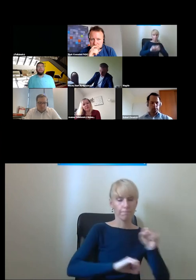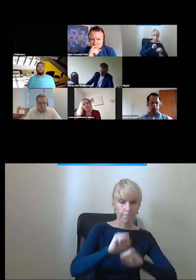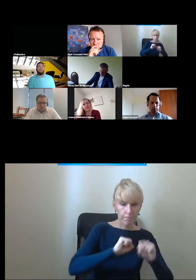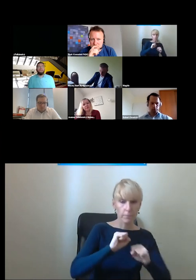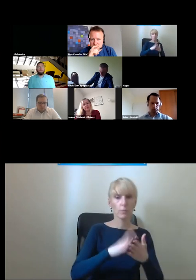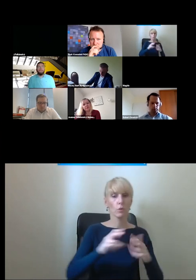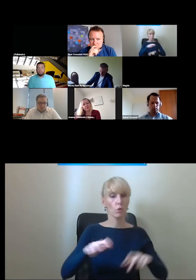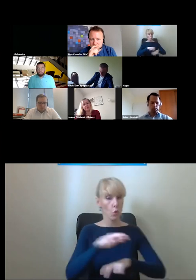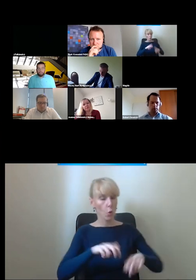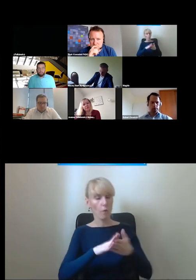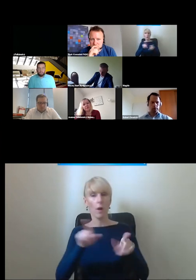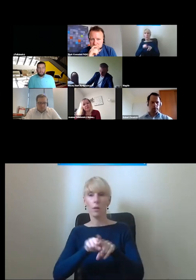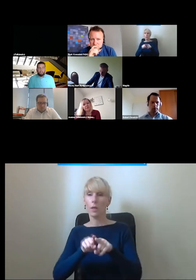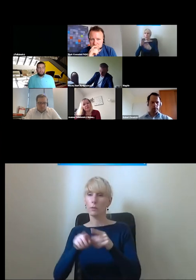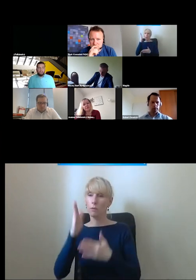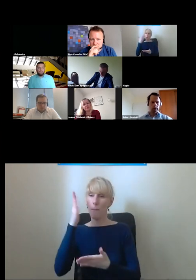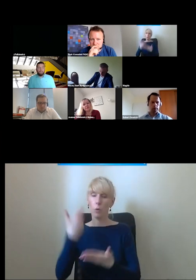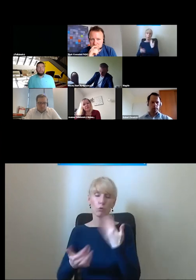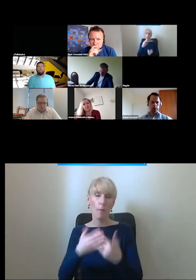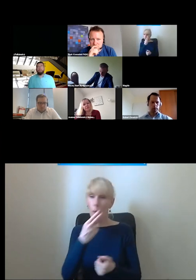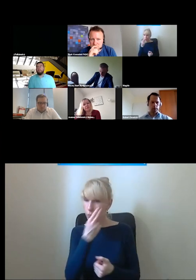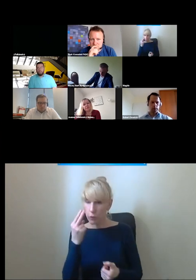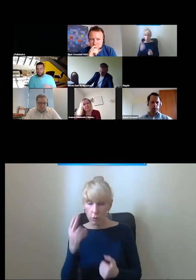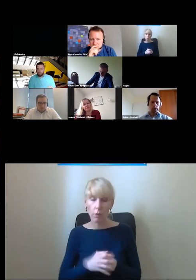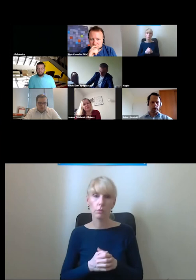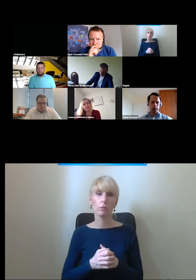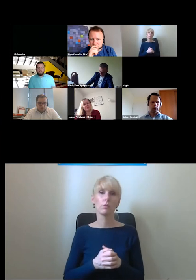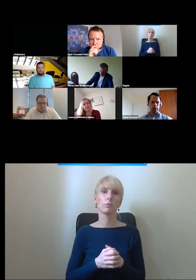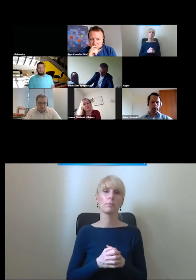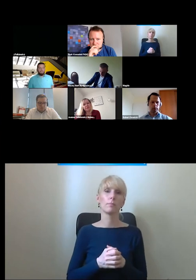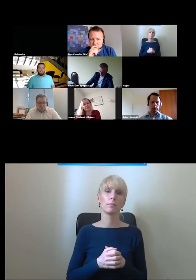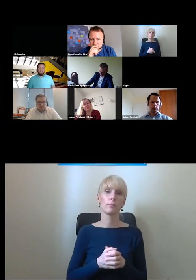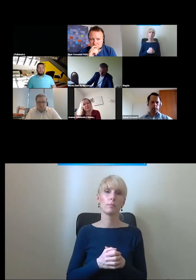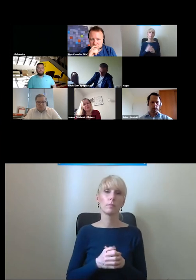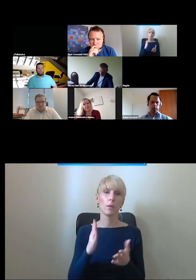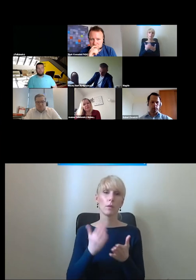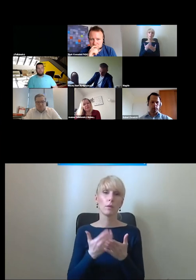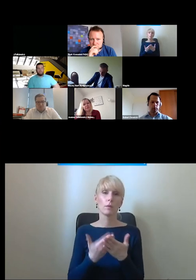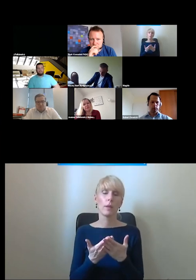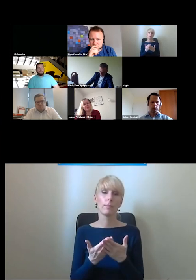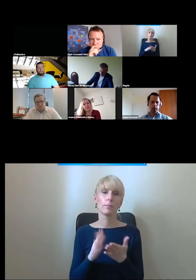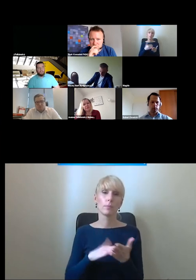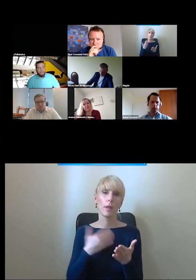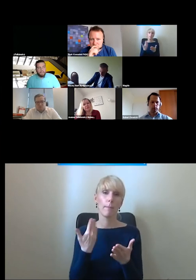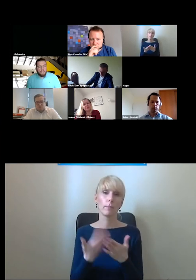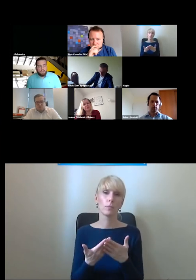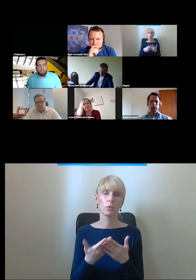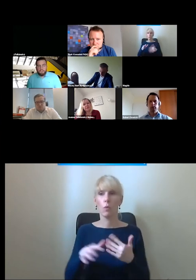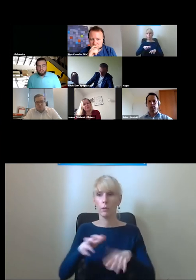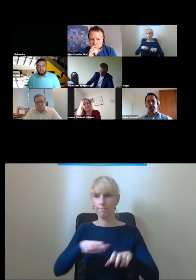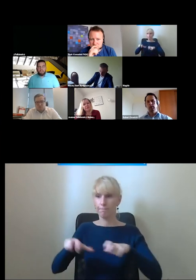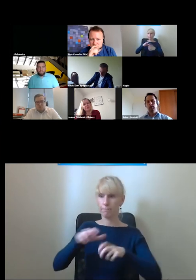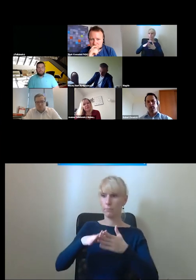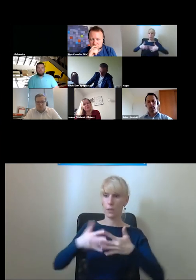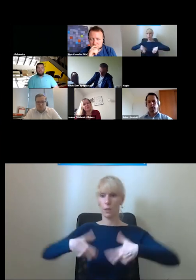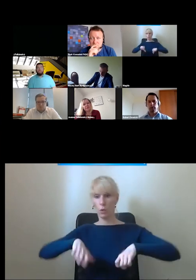dla osób które mają jakieś nie wiem wyzwania w związku z percepcją jak i również